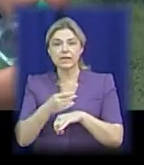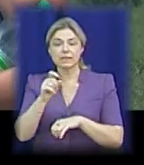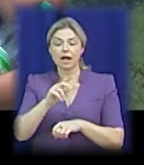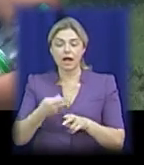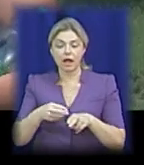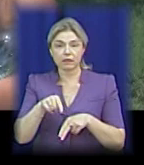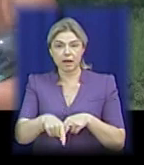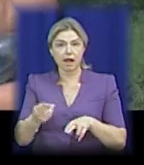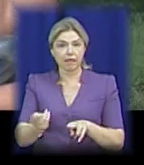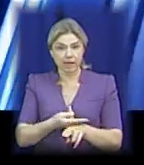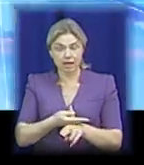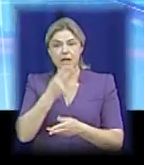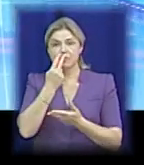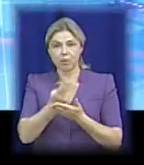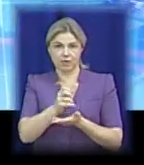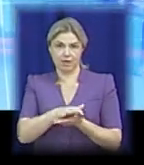дивіться далі.